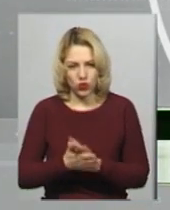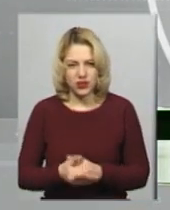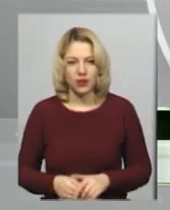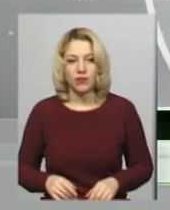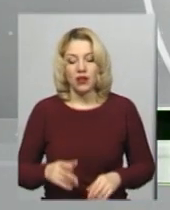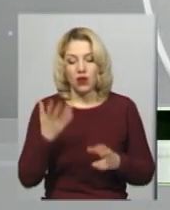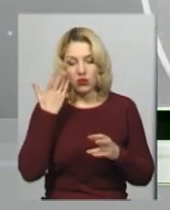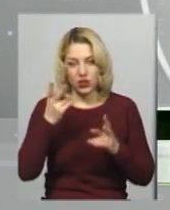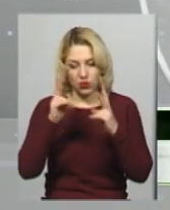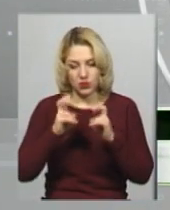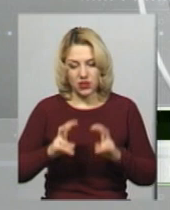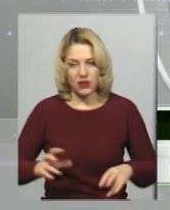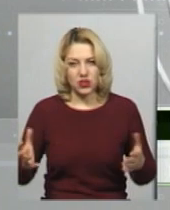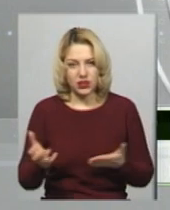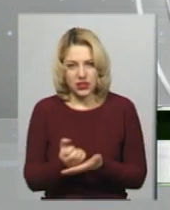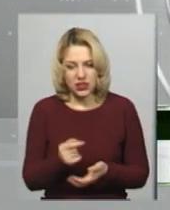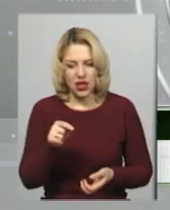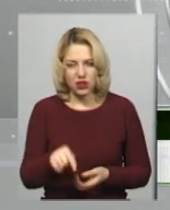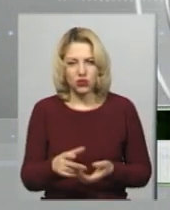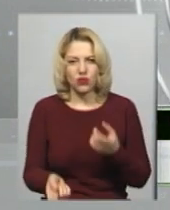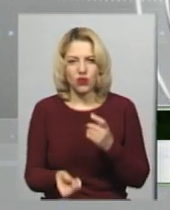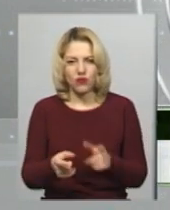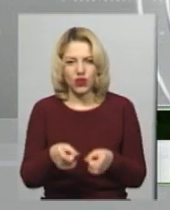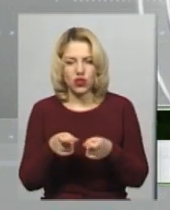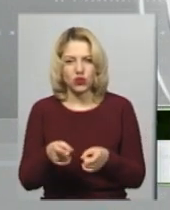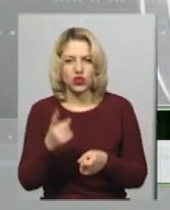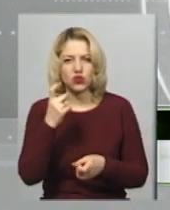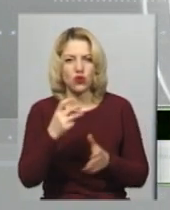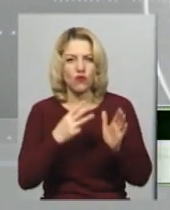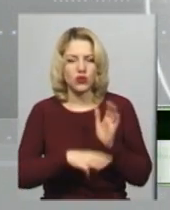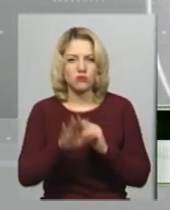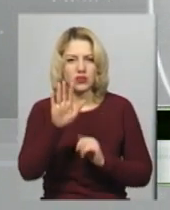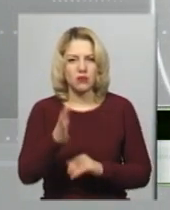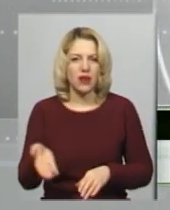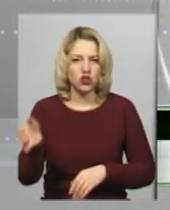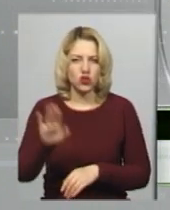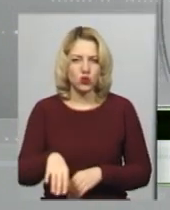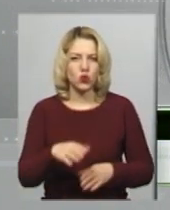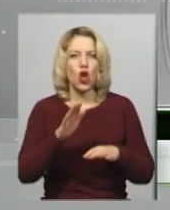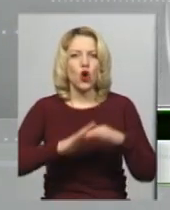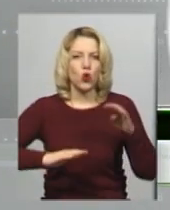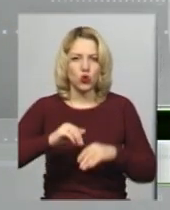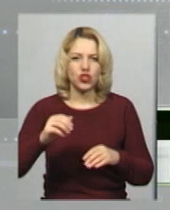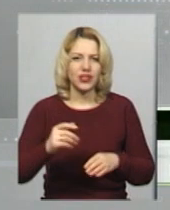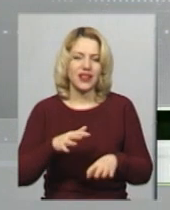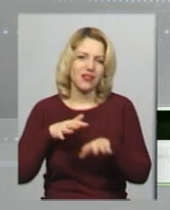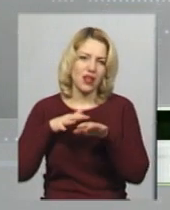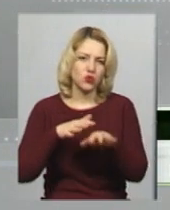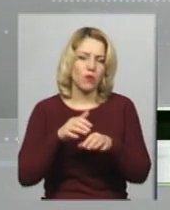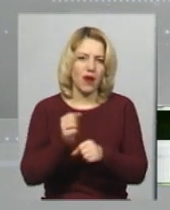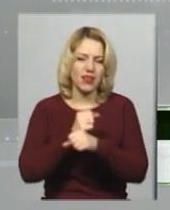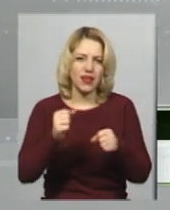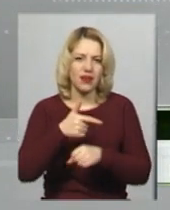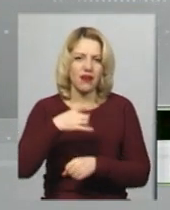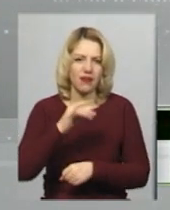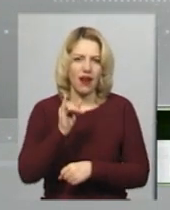знахідки поліцейські вилучили 185 штук бойових корпусів ручних осколкових наступальних гранат типу РГД